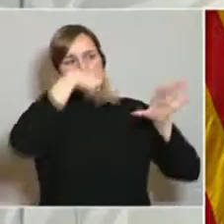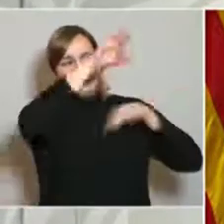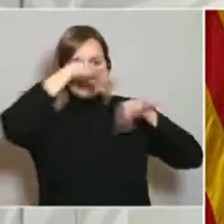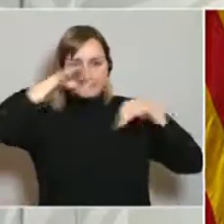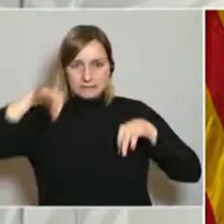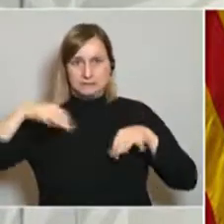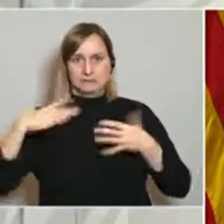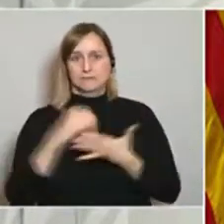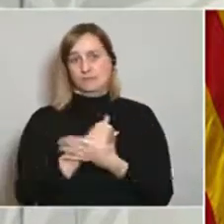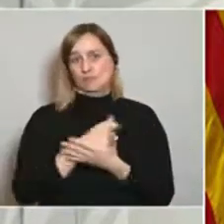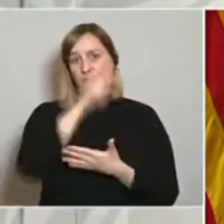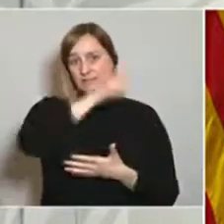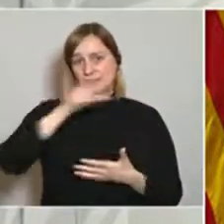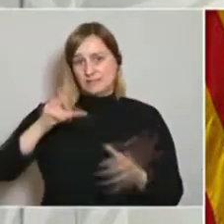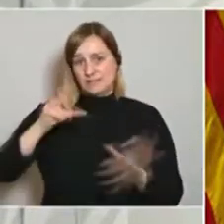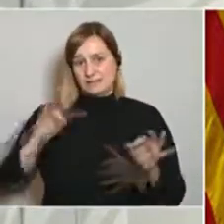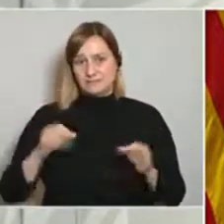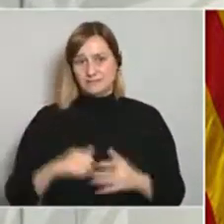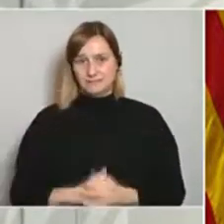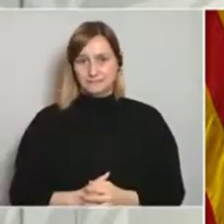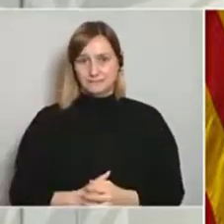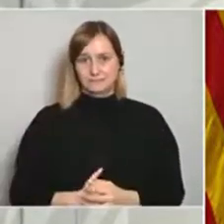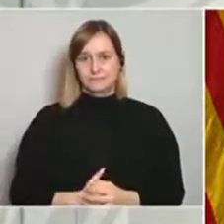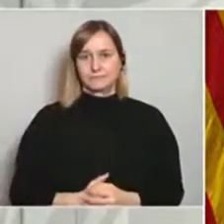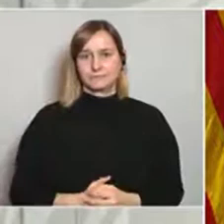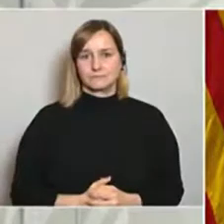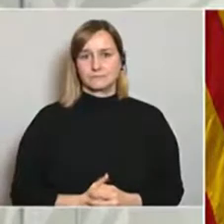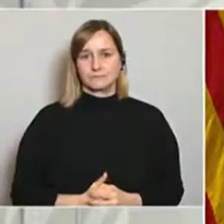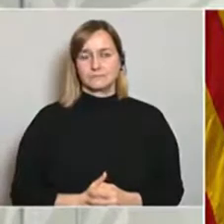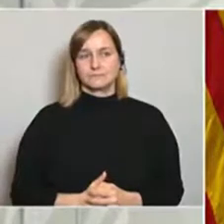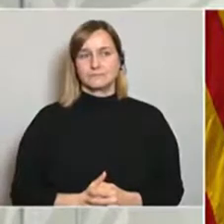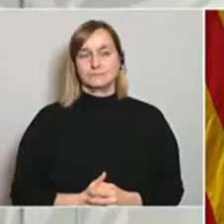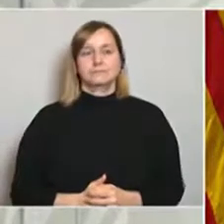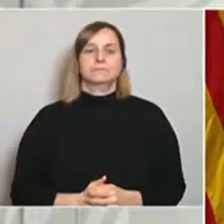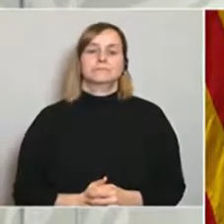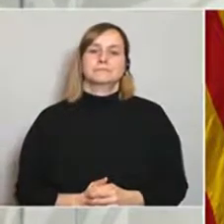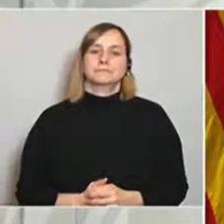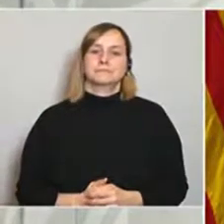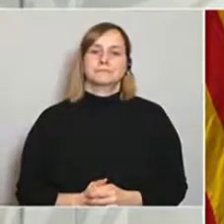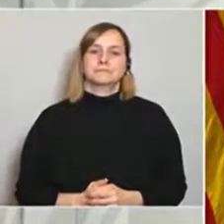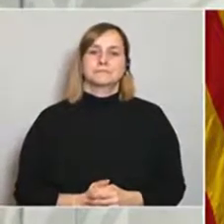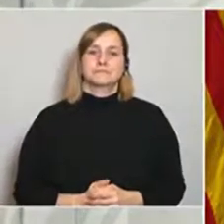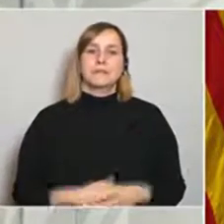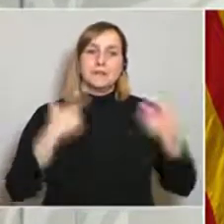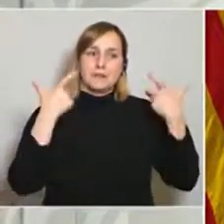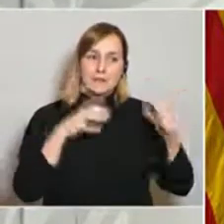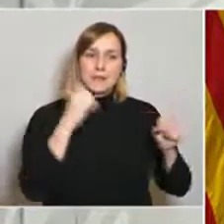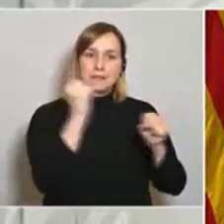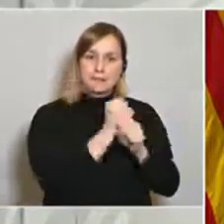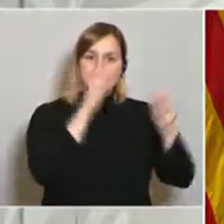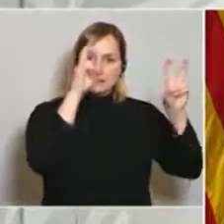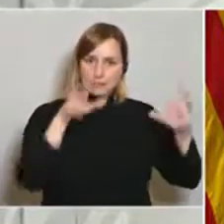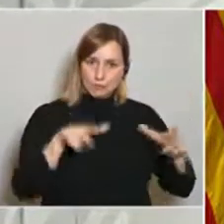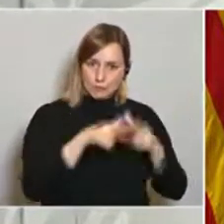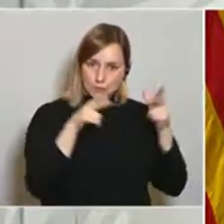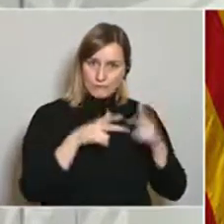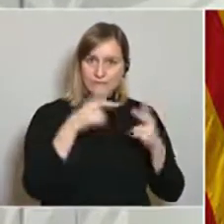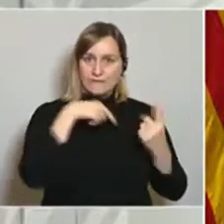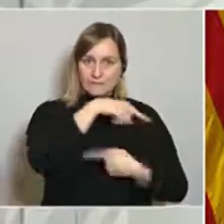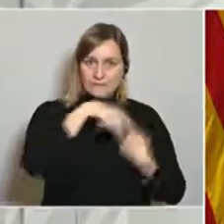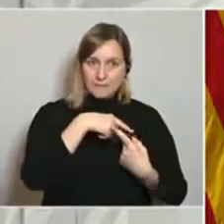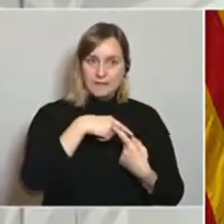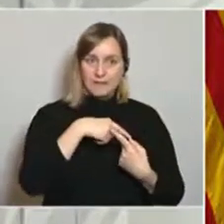totes aquestes persones. Diem també que per part del Departament de Treball, Afers Socials i Famílies, el 29 de març es va